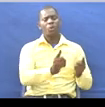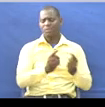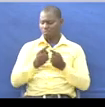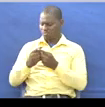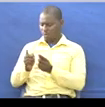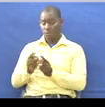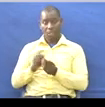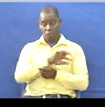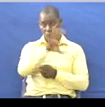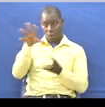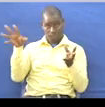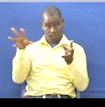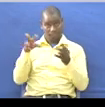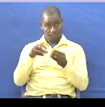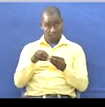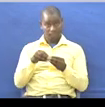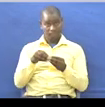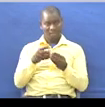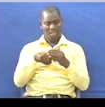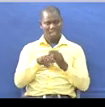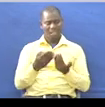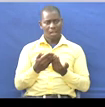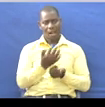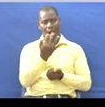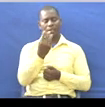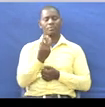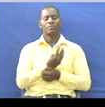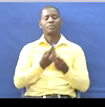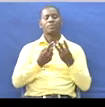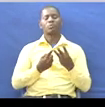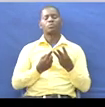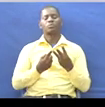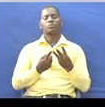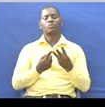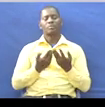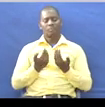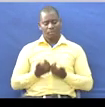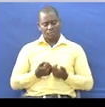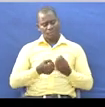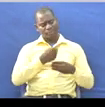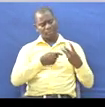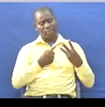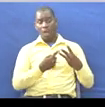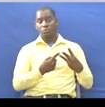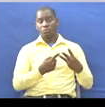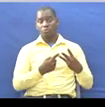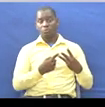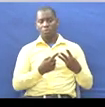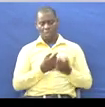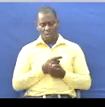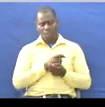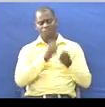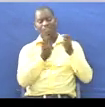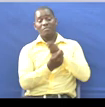hoti wakajikuta wanabaki kwenye aina tatu Ambazo, kuna tafsiri